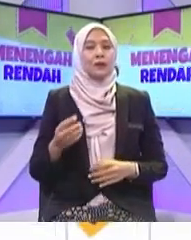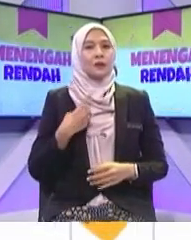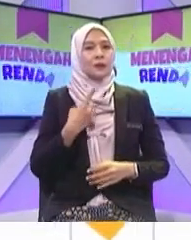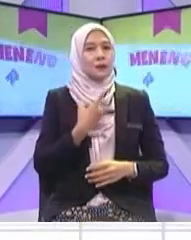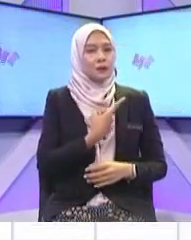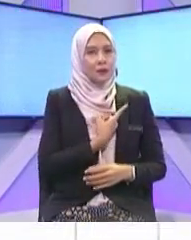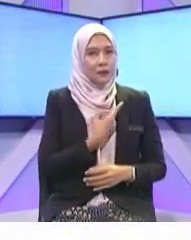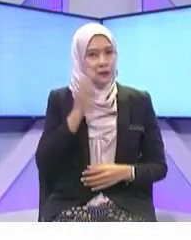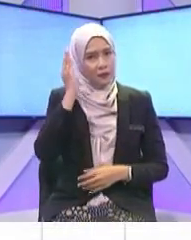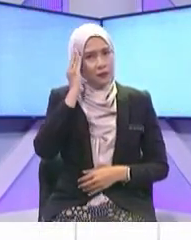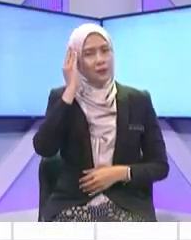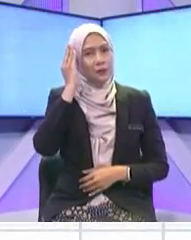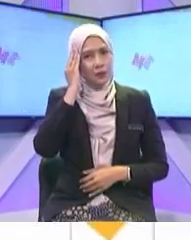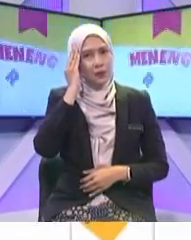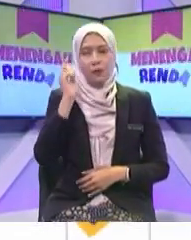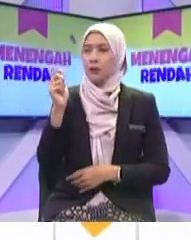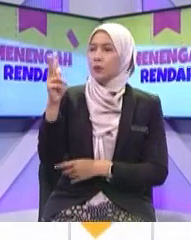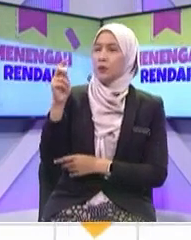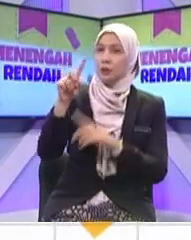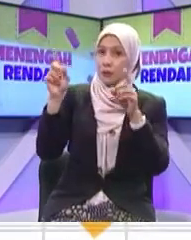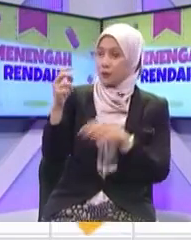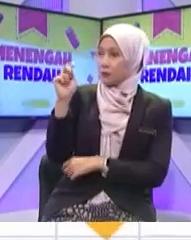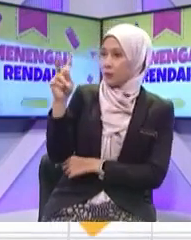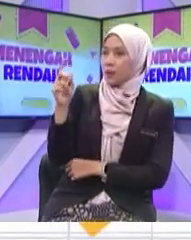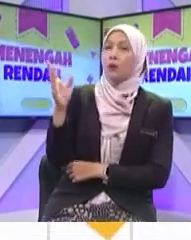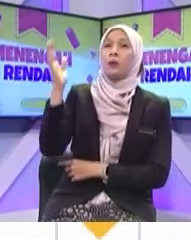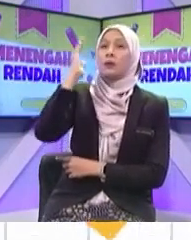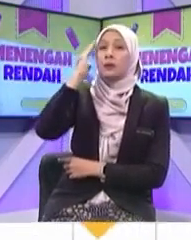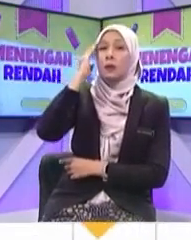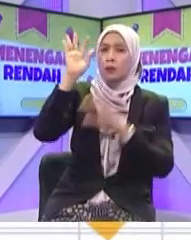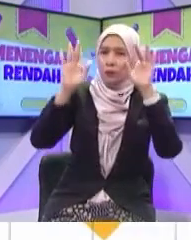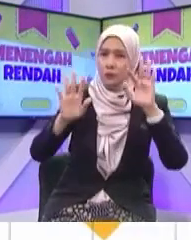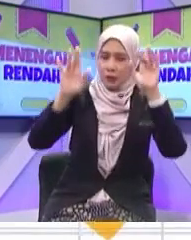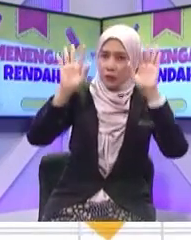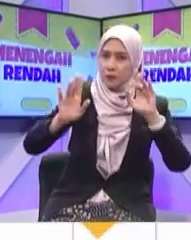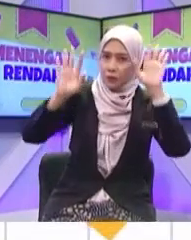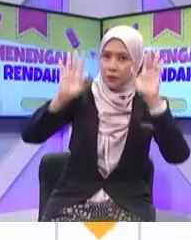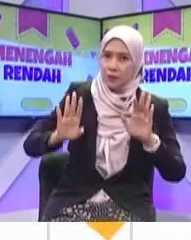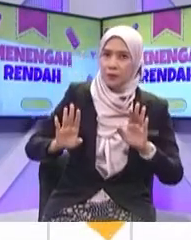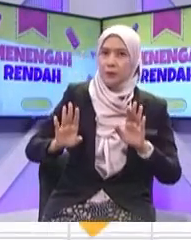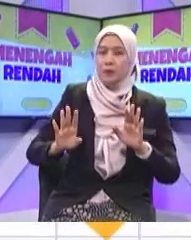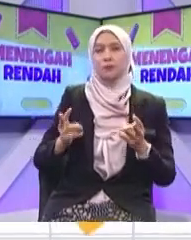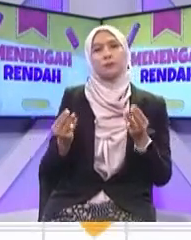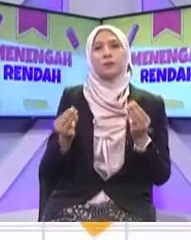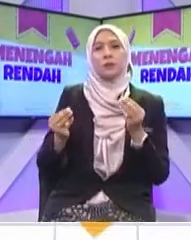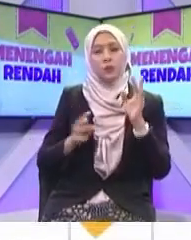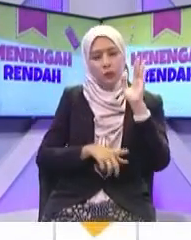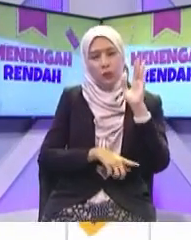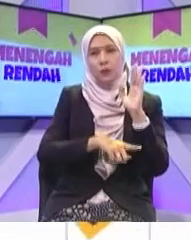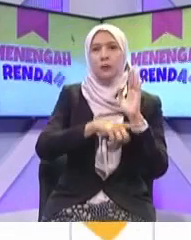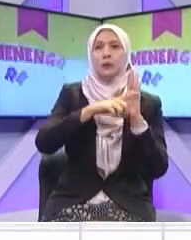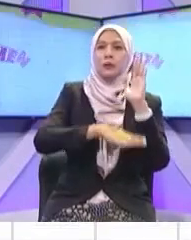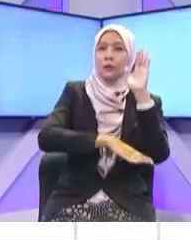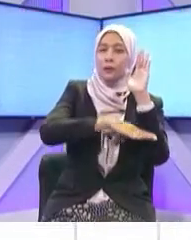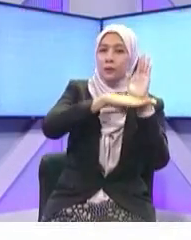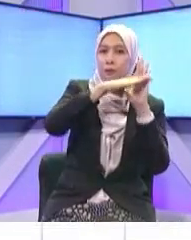Lebih awal Melalui Telekomunikasi Ramalan cuaca Okey Jangkaan pada petang ini Adalah Ribut peti